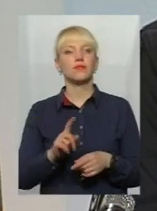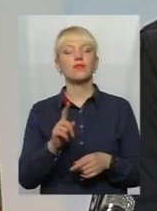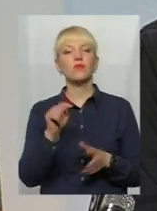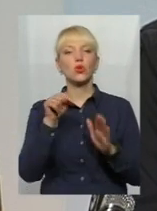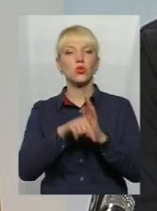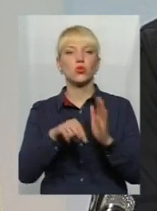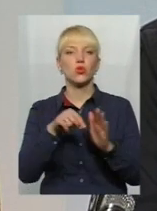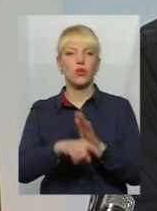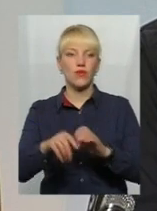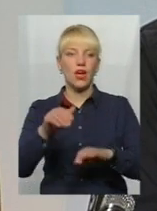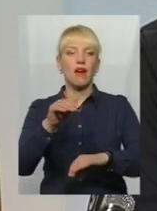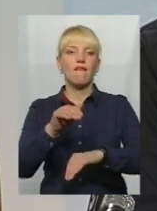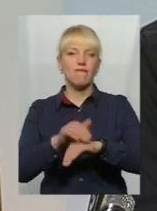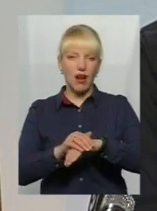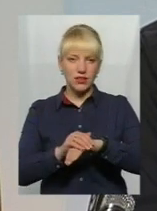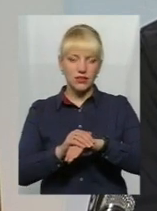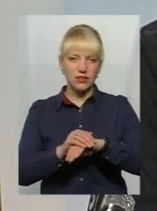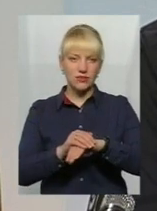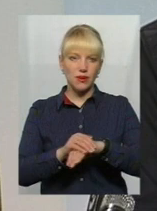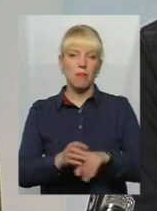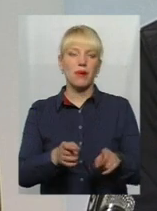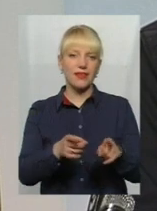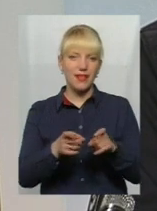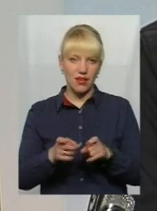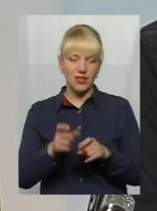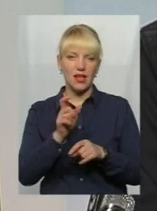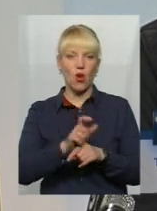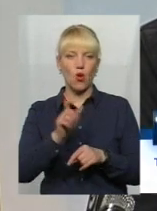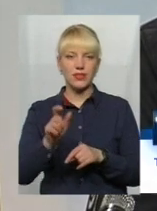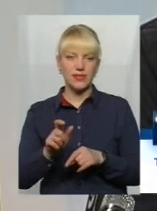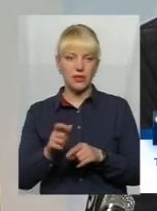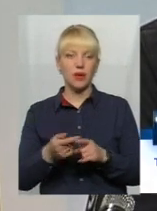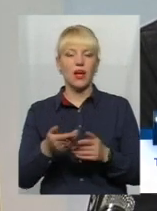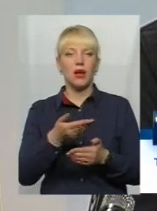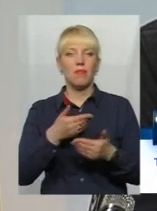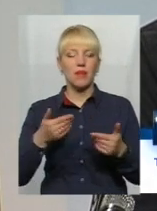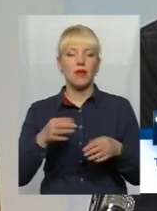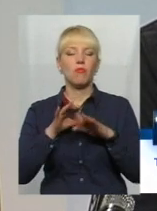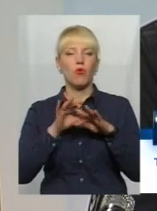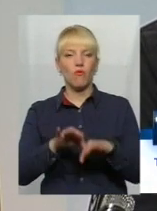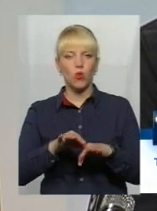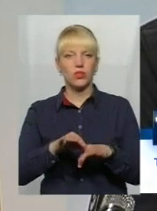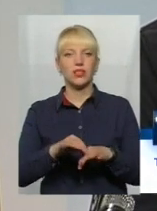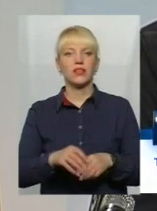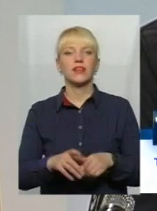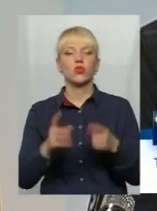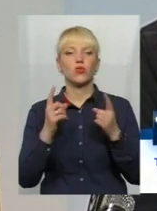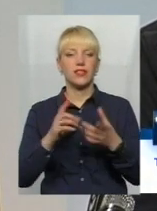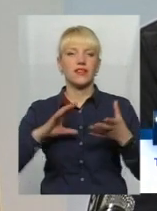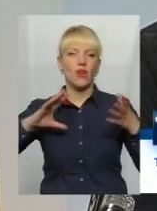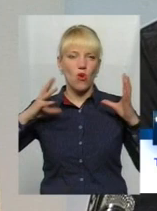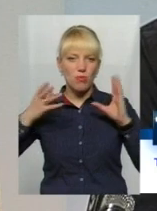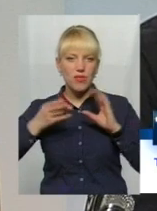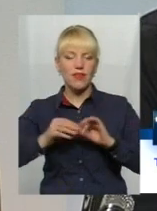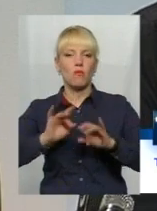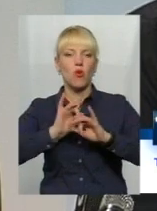фактів притягнення до відповідальності осіб, дійсно, ми проводили досить великий об'єм проведеного